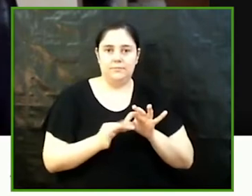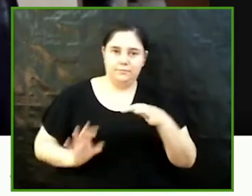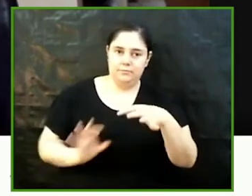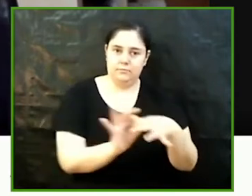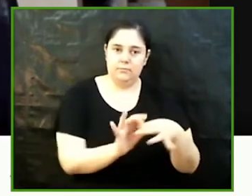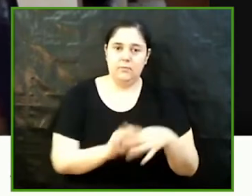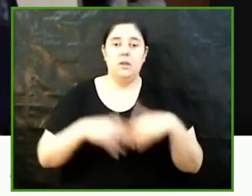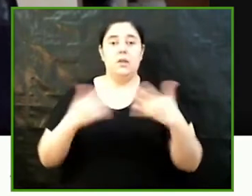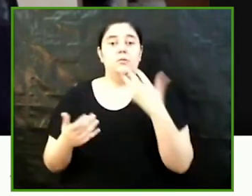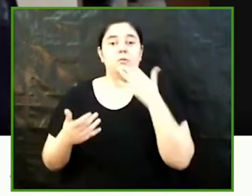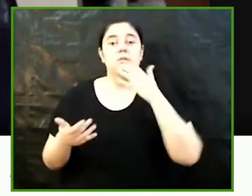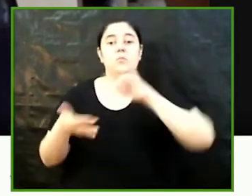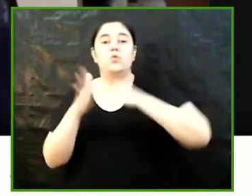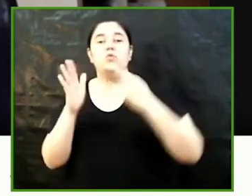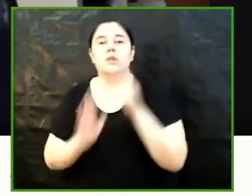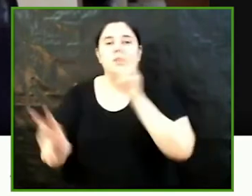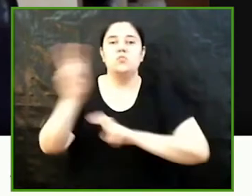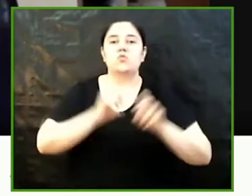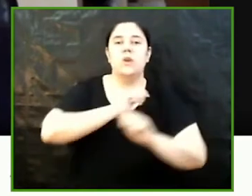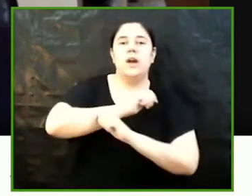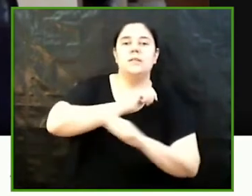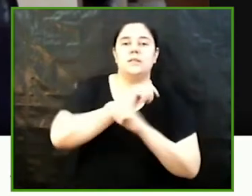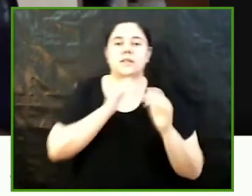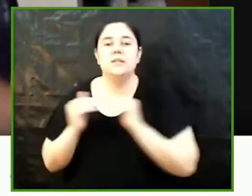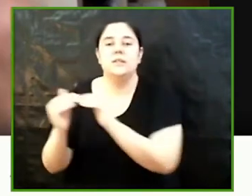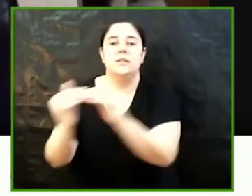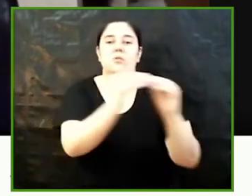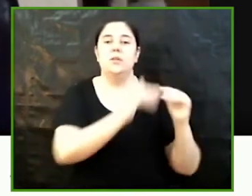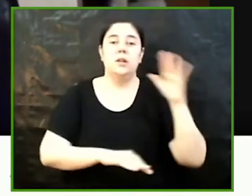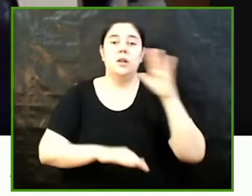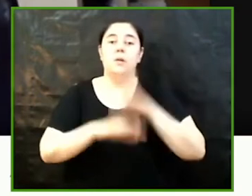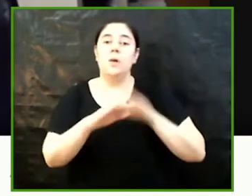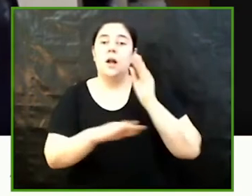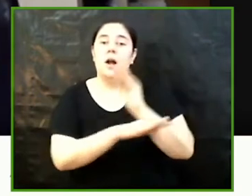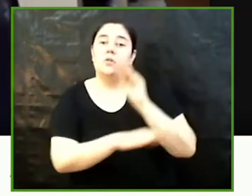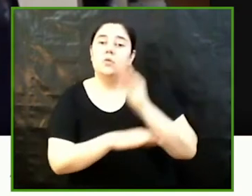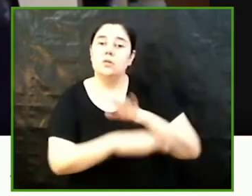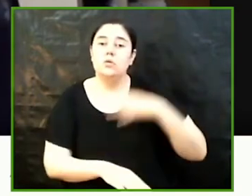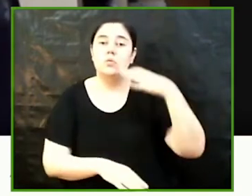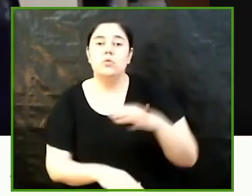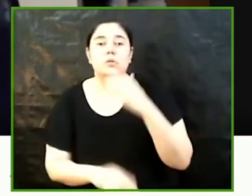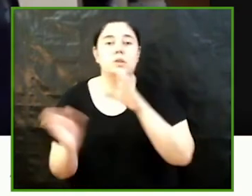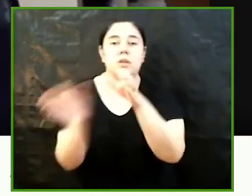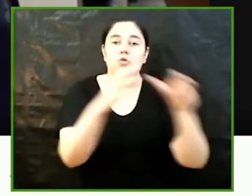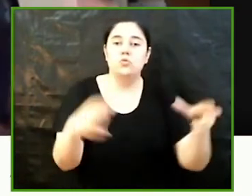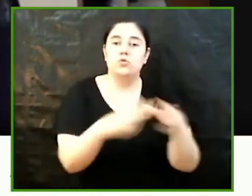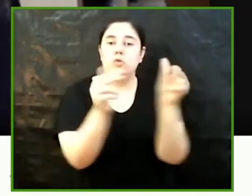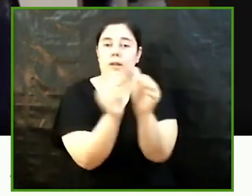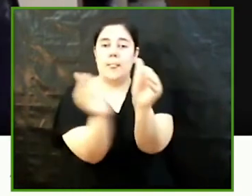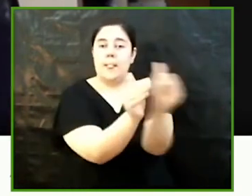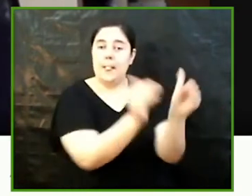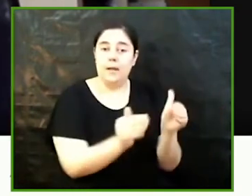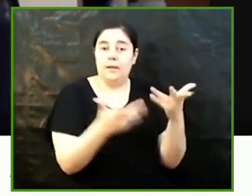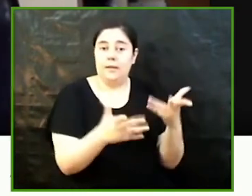estratègies d'igualtat per obtenir una educació que possibiliti la visibilitat i normalització de grups socials minoritaris i